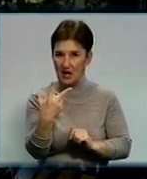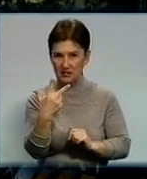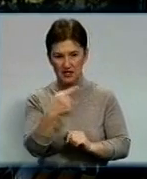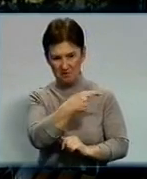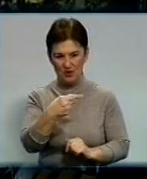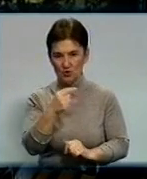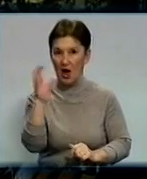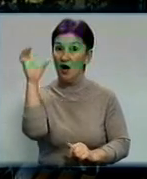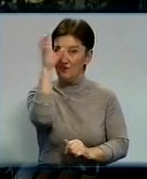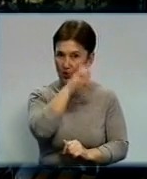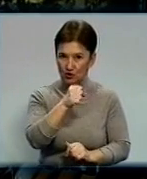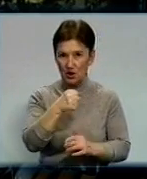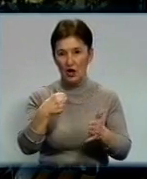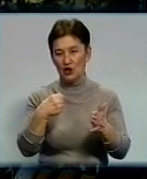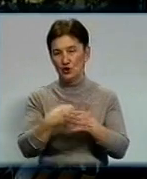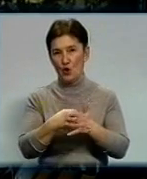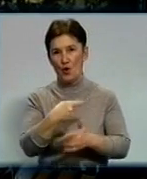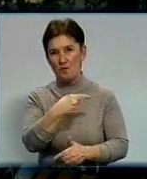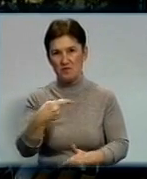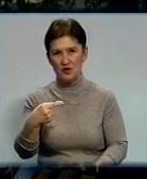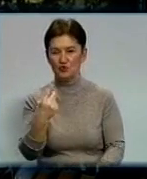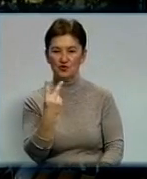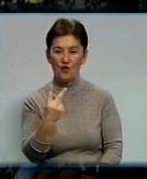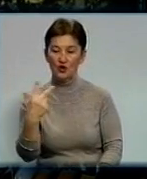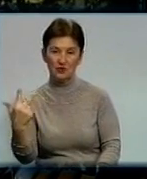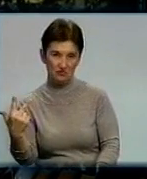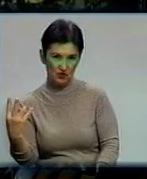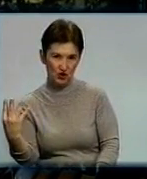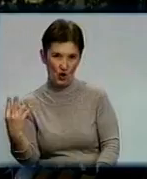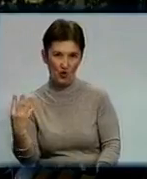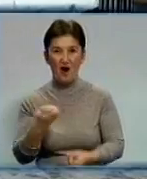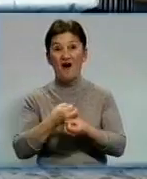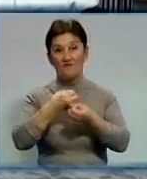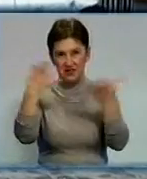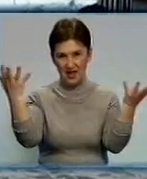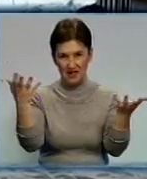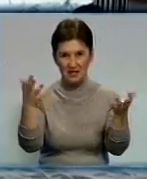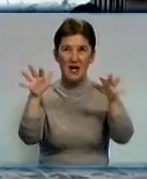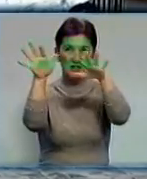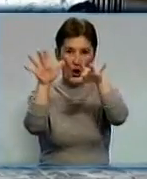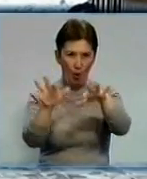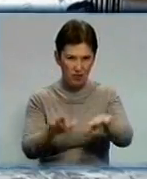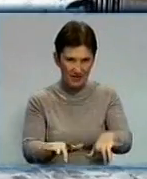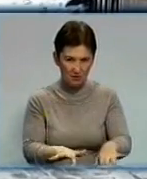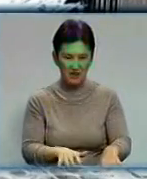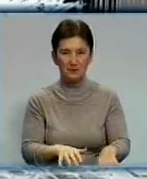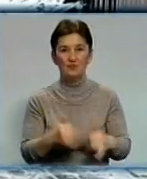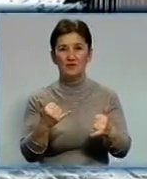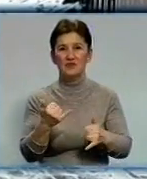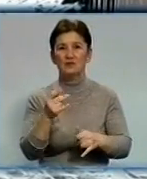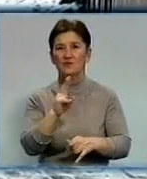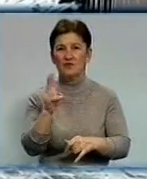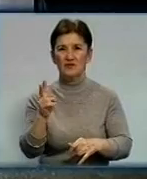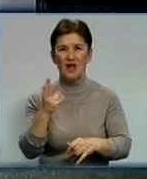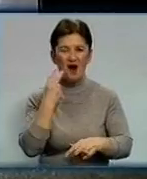десь до мінус 2-4 в день із невеликими опадами. Погодні зміни впливають насамперед на людей із